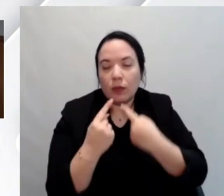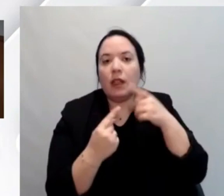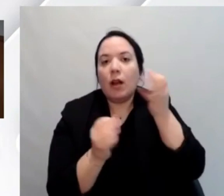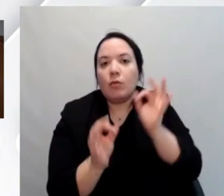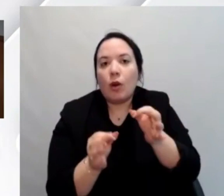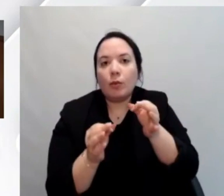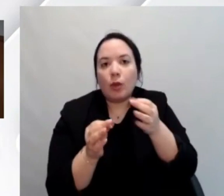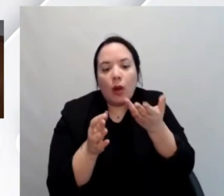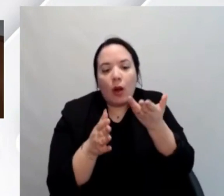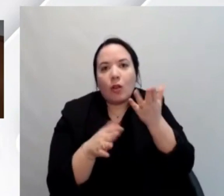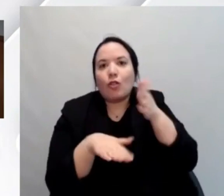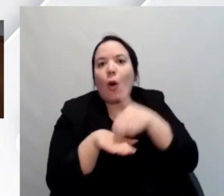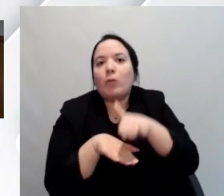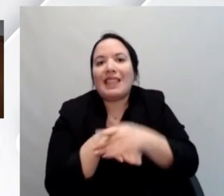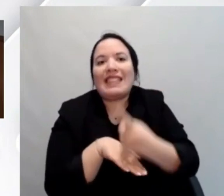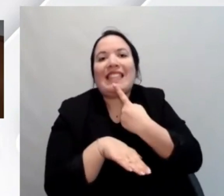progetta e li realizza.